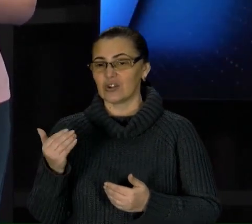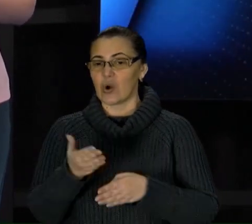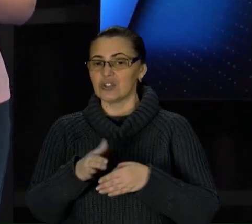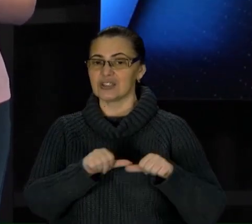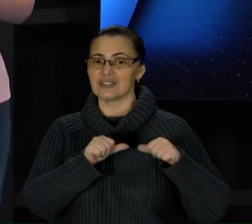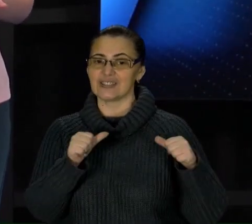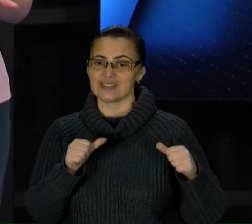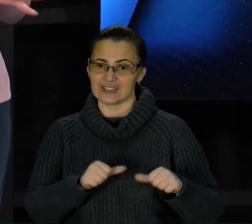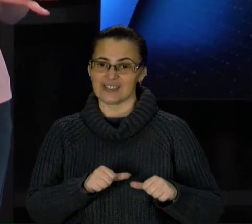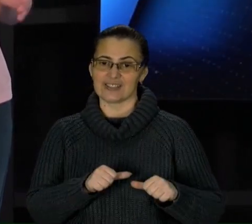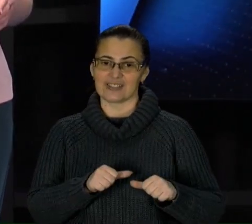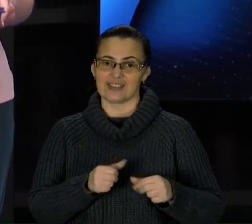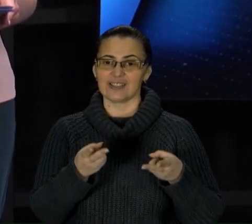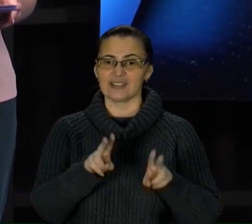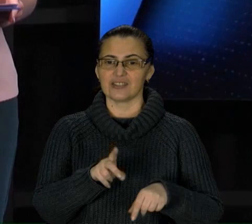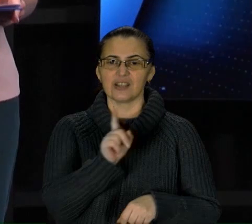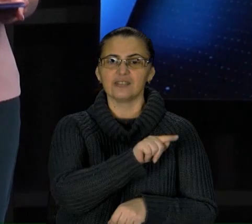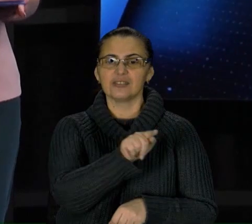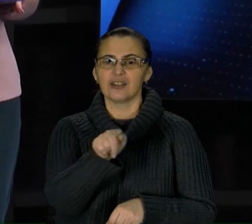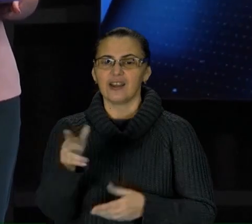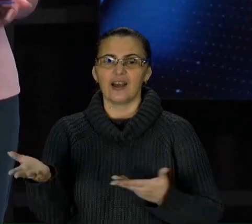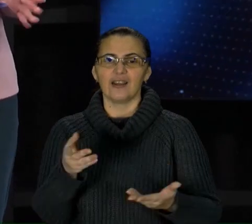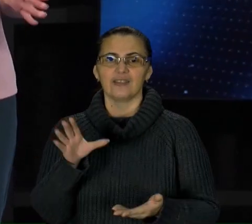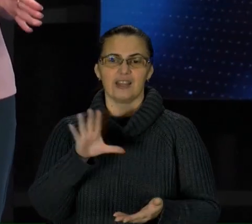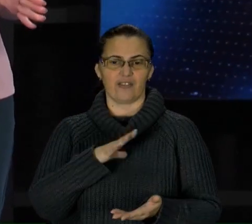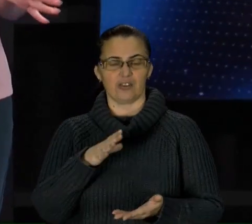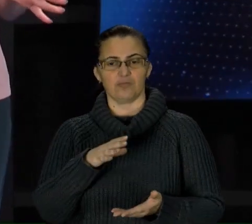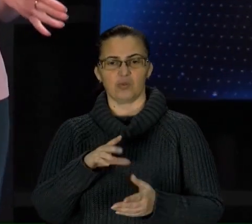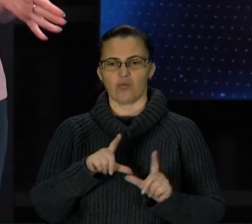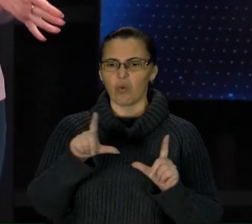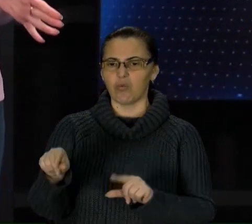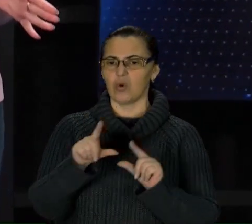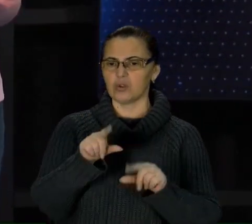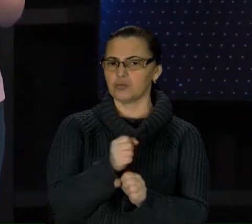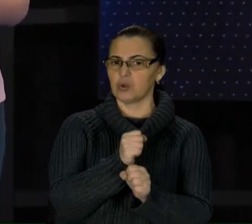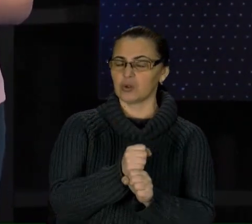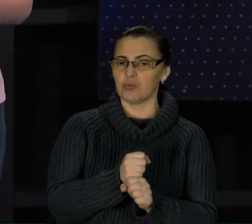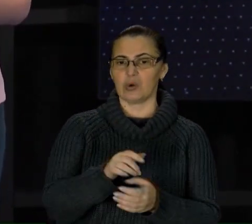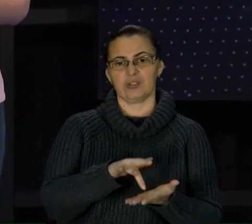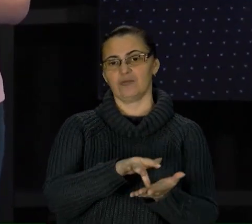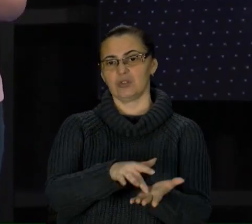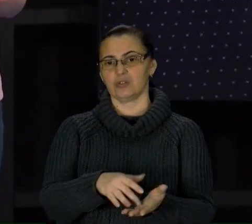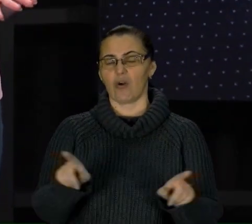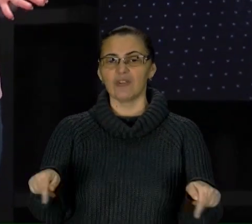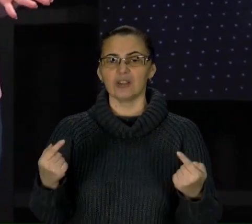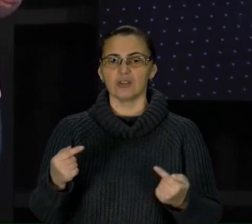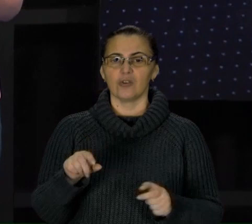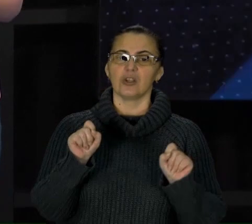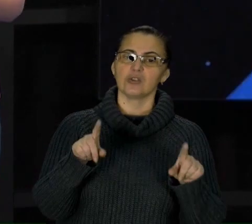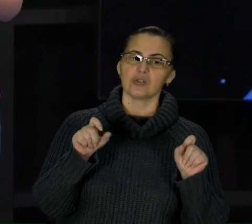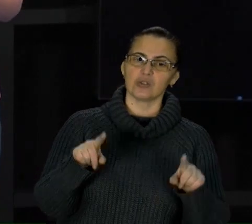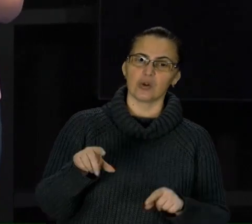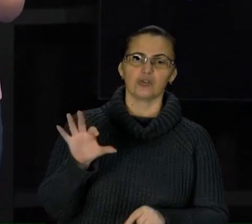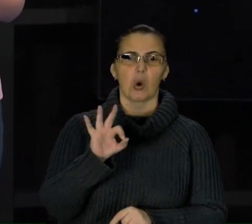де бував – із експедиціями чи у мандрах. Відновлення Олеського, Золочівського чи Поморянського